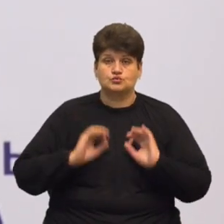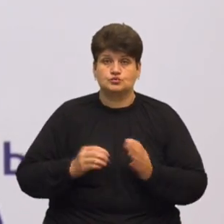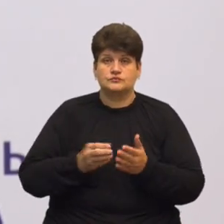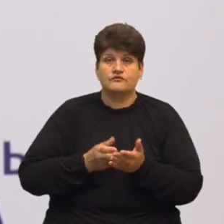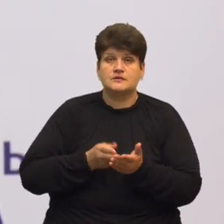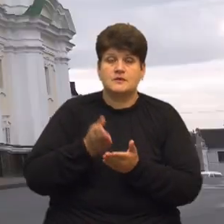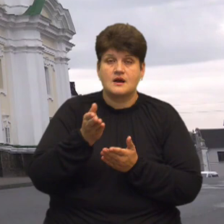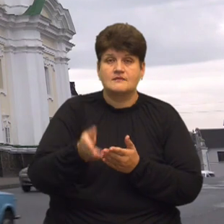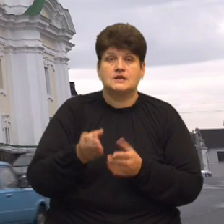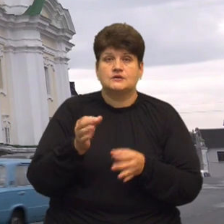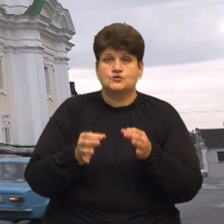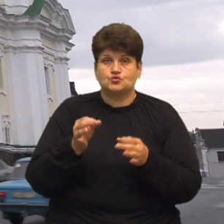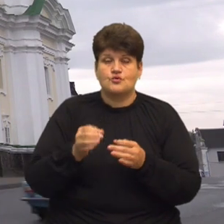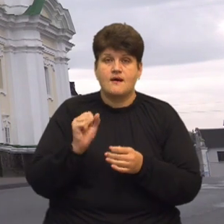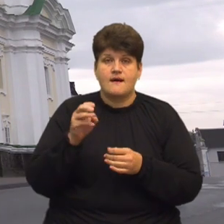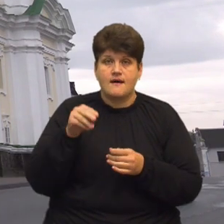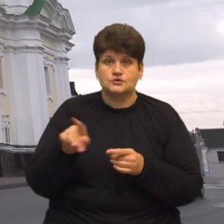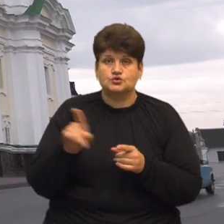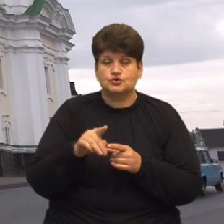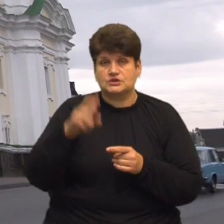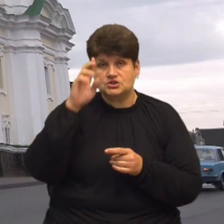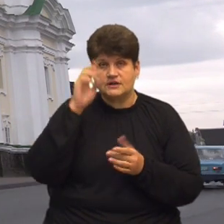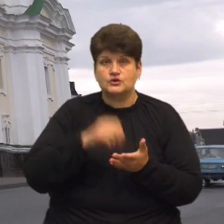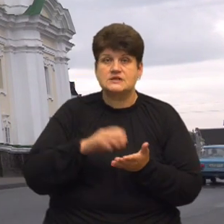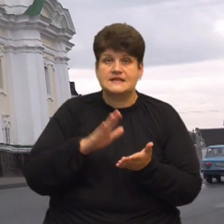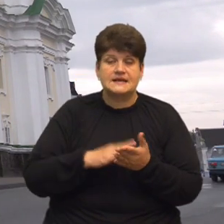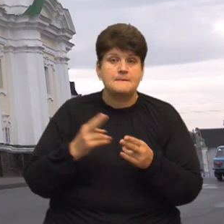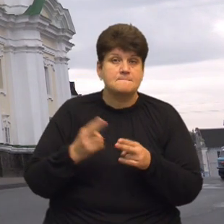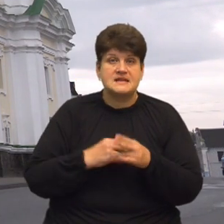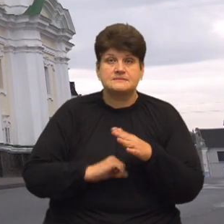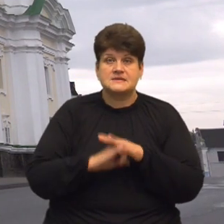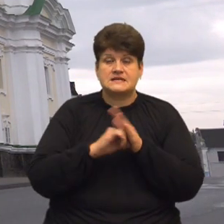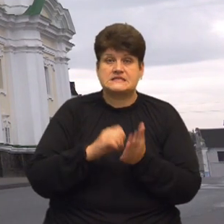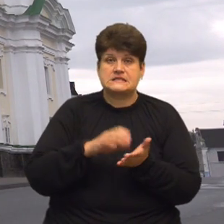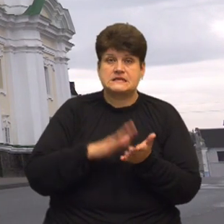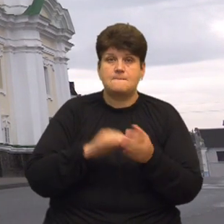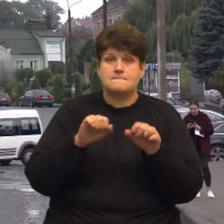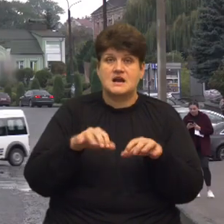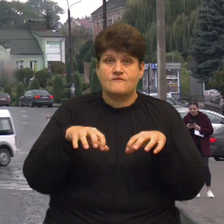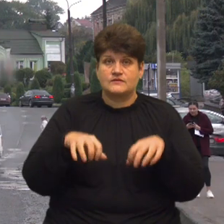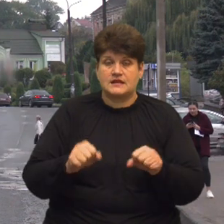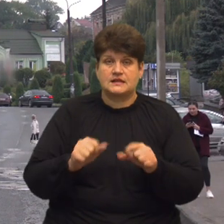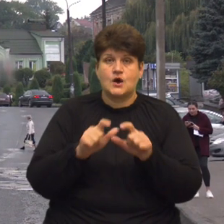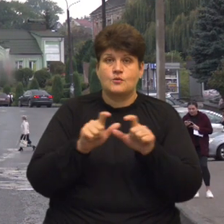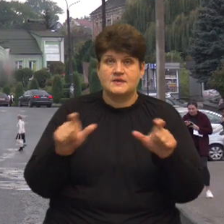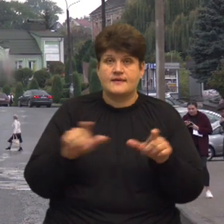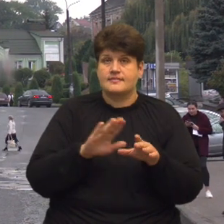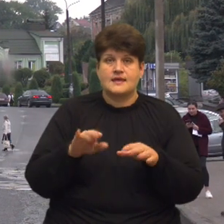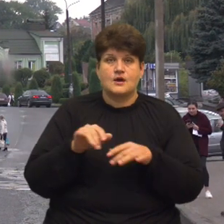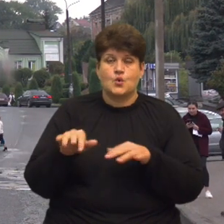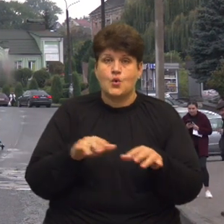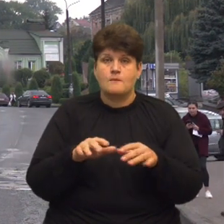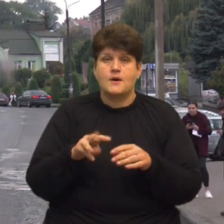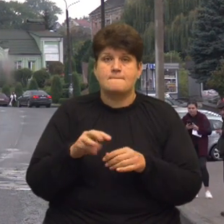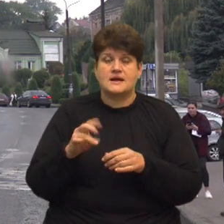до суду обвинувальний акт щодо державного реєстратора, який безпідставно зареєстрував право власності на об'єкт нерухомого майна площою